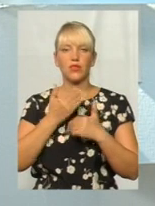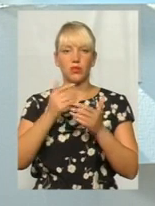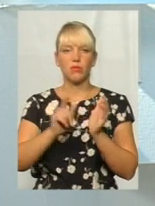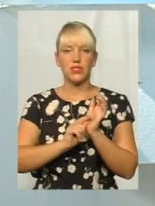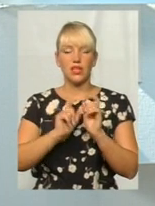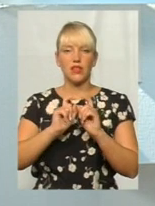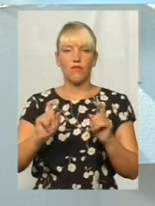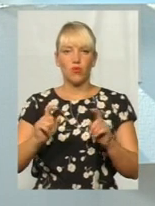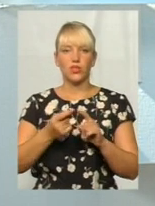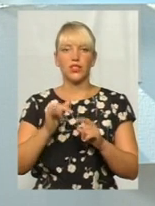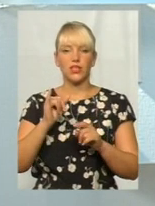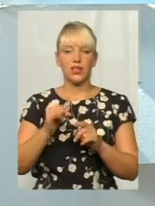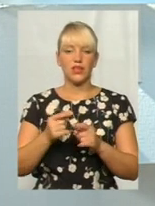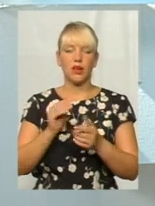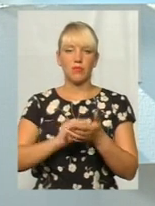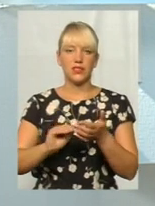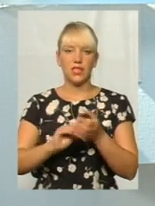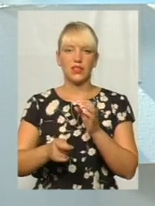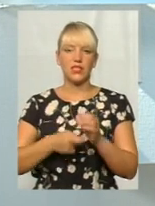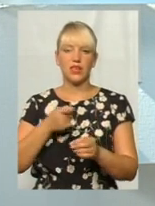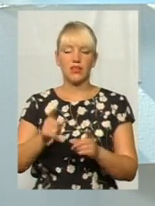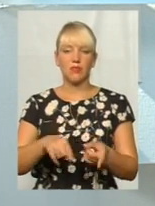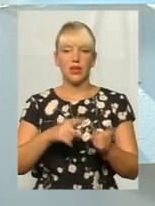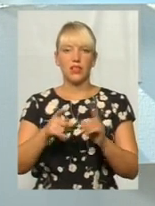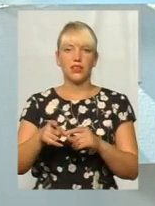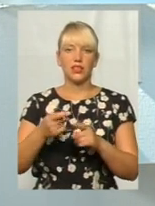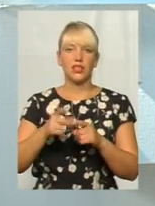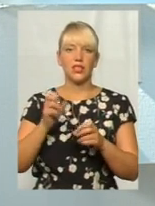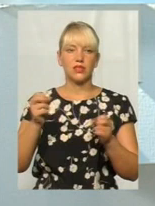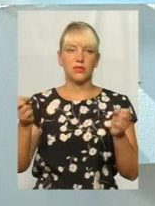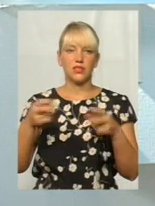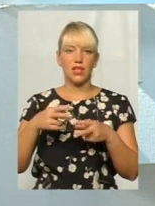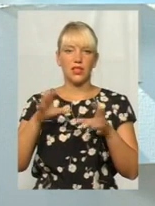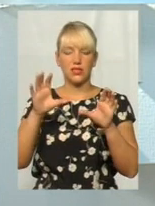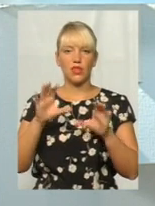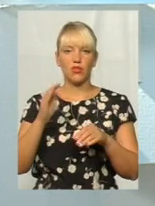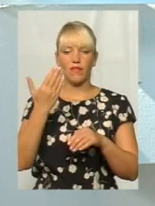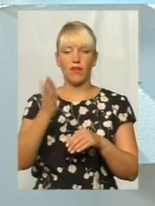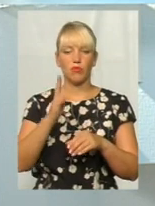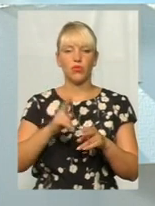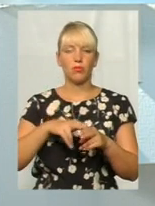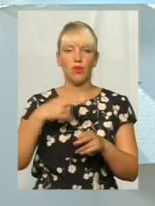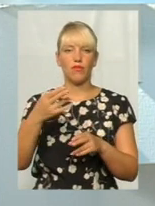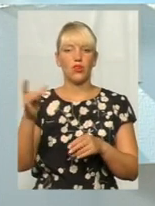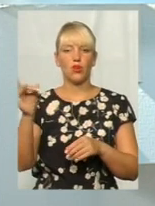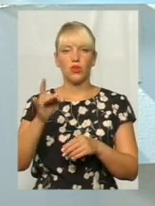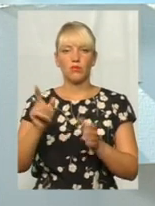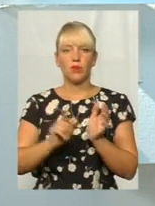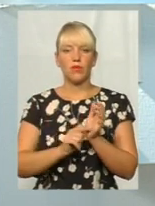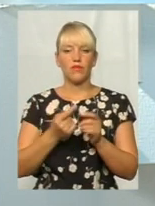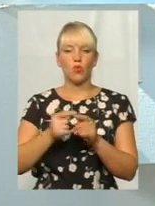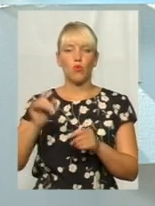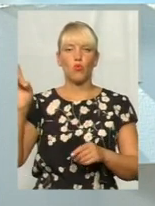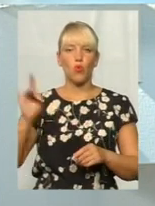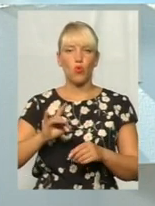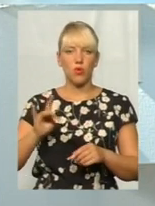написати заяву і перейти на спеціальний закон. Але вам буде повернуто розмір пенсії в тому розмірі, який ви